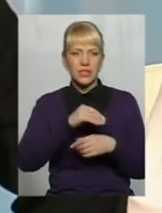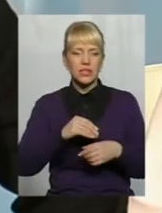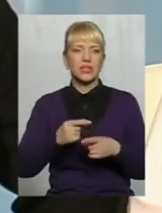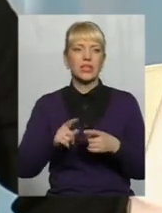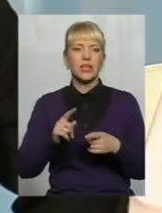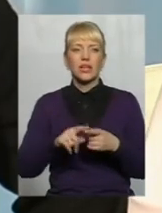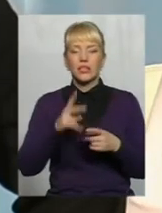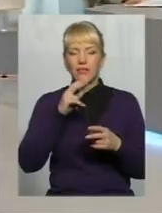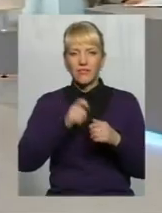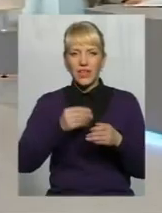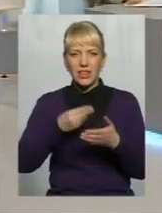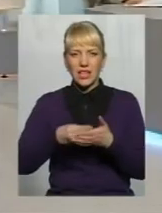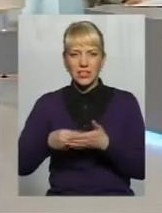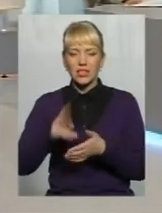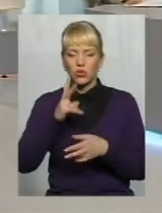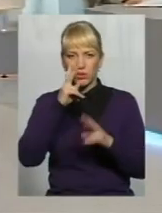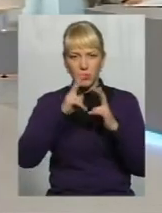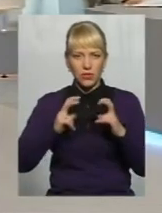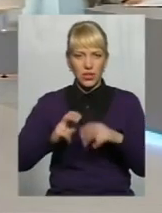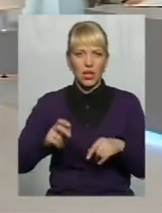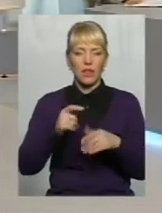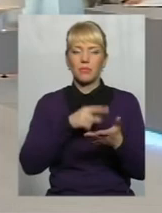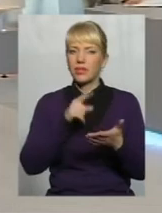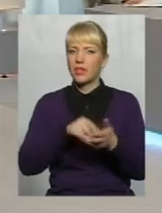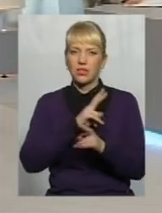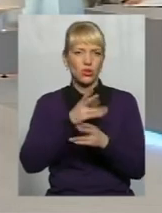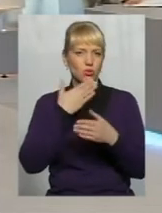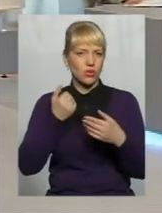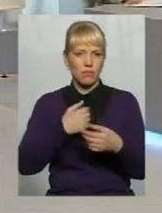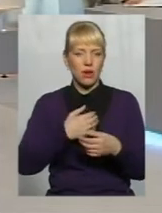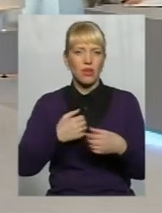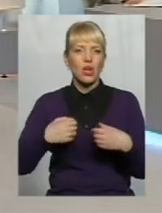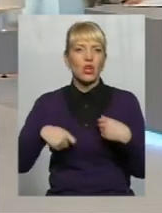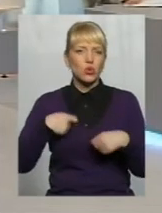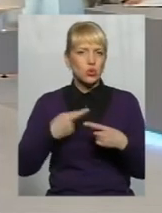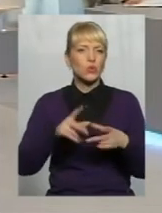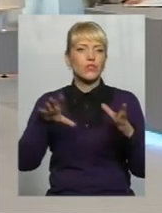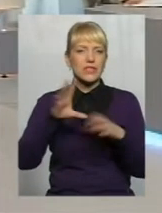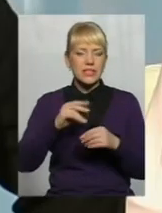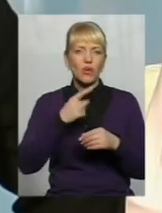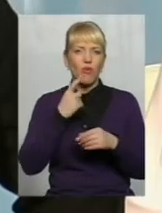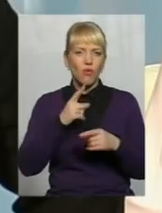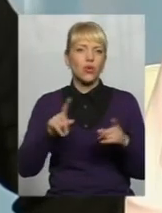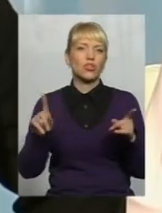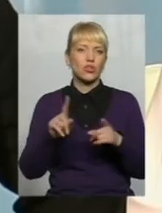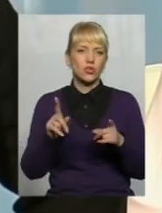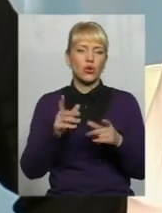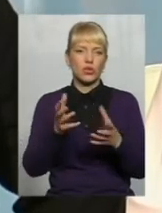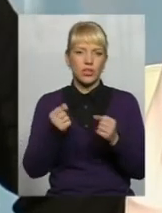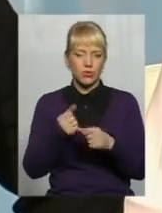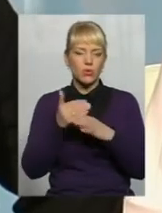дивилися вже конкретні питання Ніхто не шкодує, вони в цьому році отримають державну субвенцію на розвиток